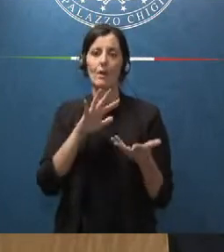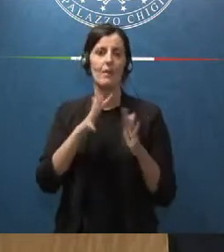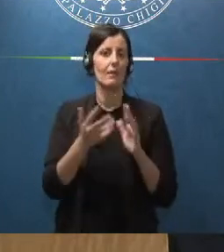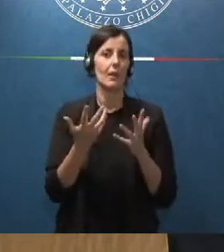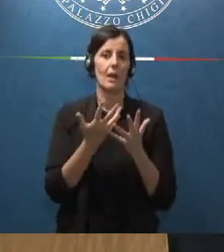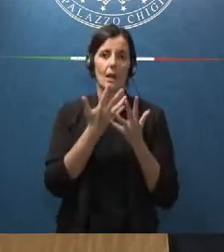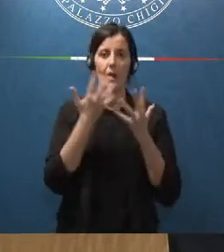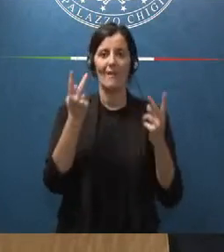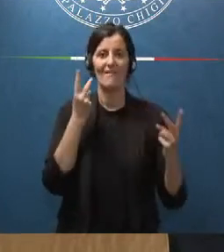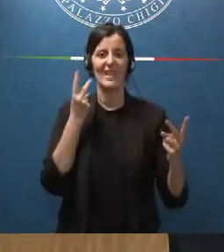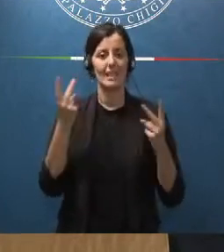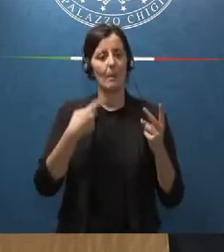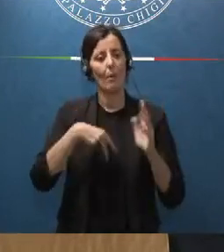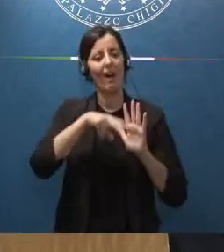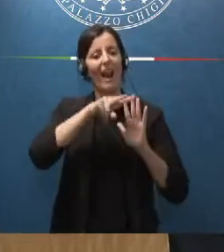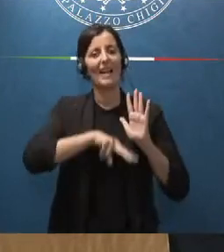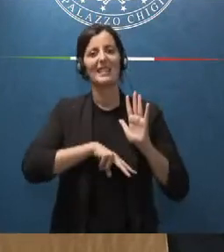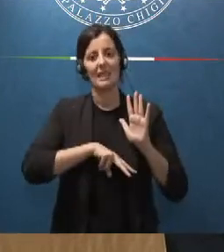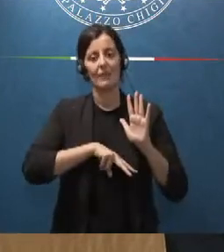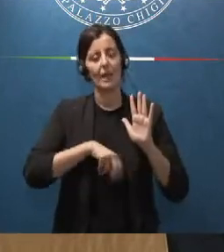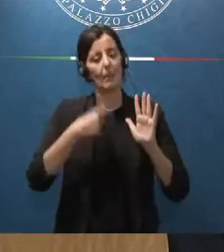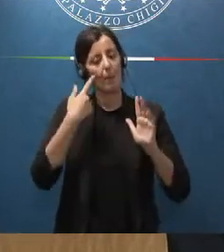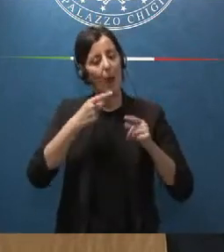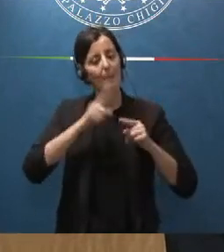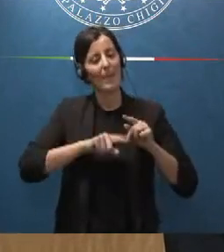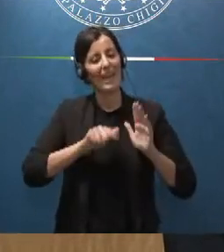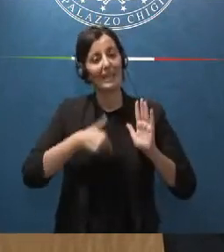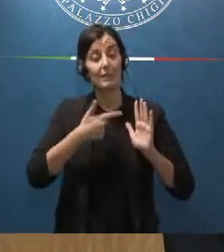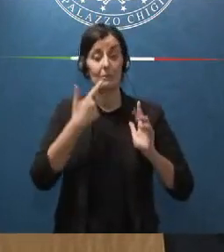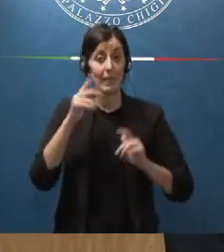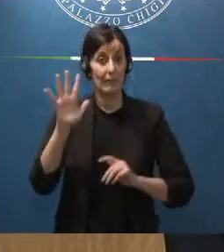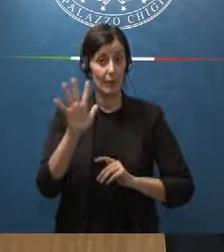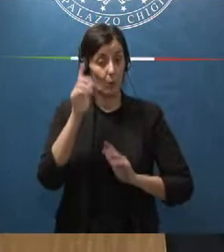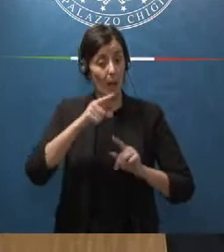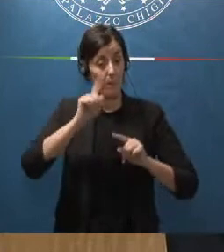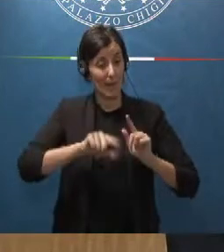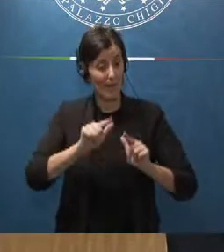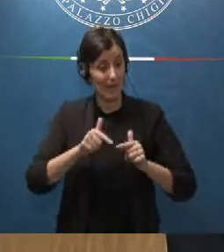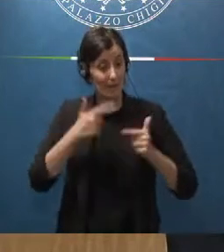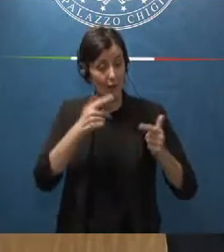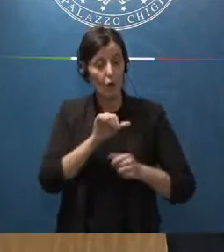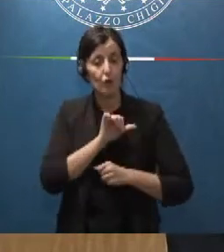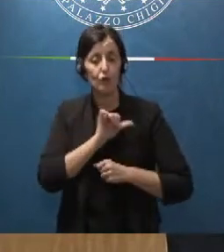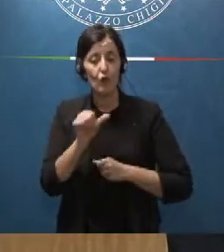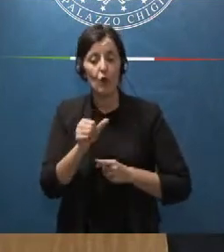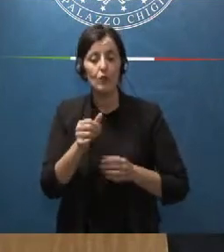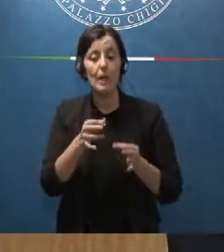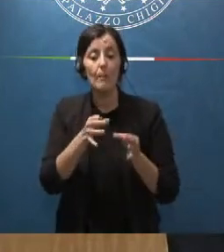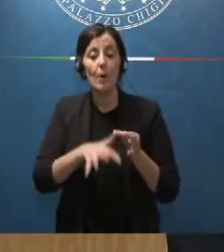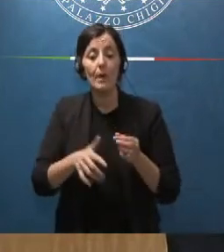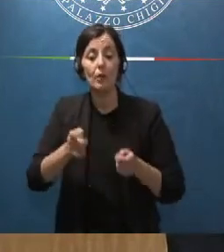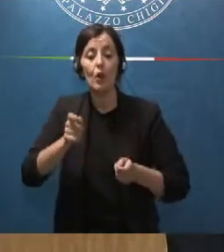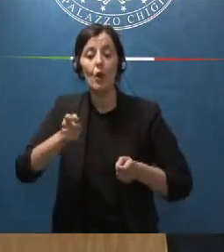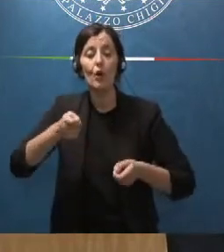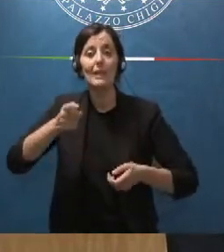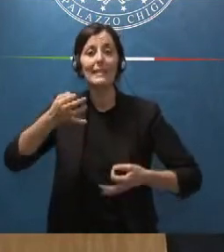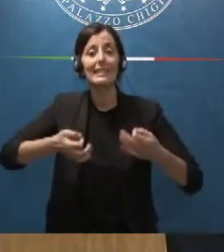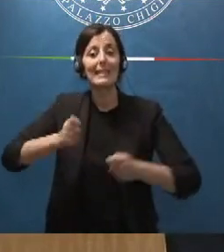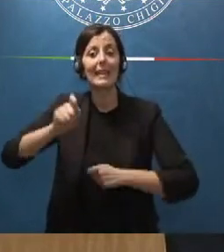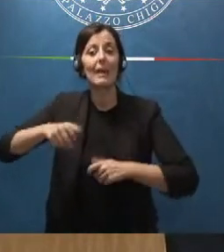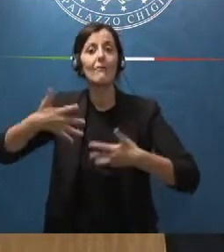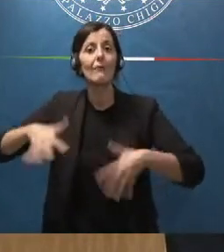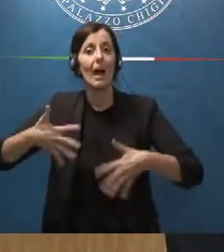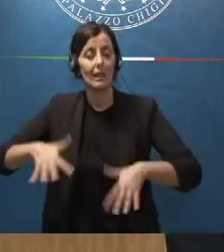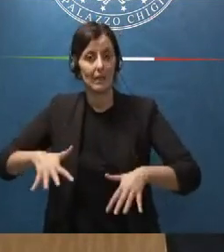nelle classifiche la penalizzazione l'eventuale penalizzazione soltanto al consolidamento delle sentenze quindi a